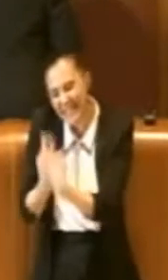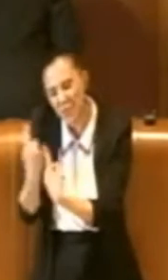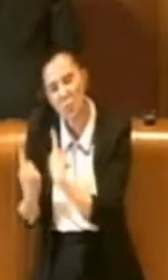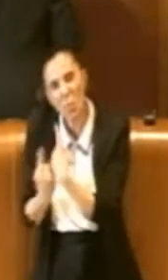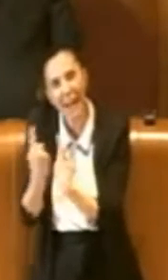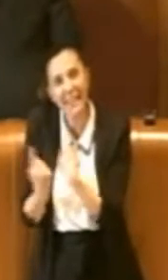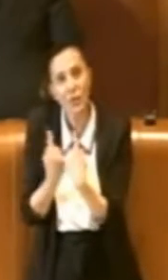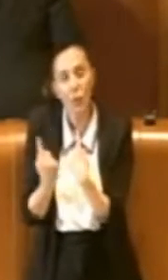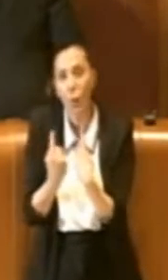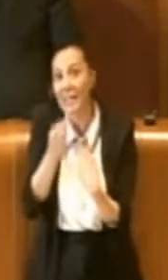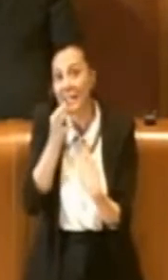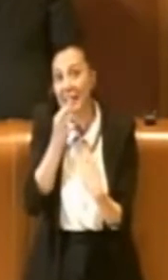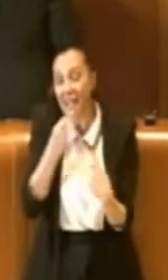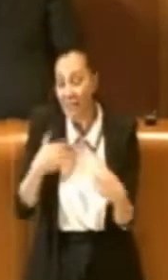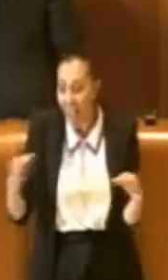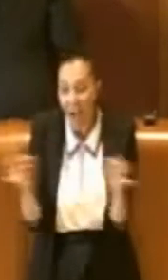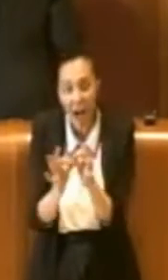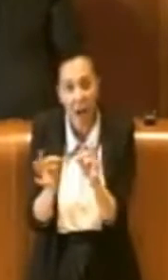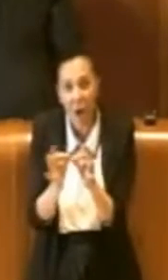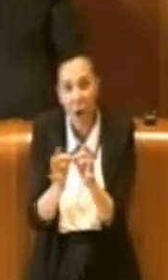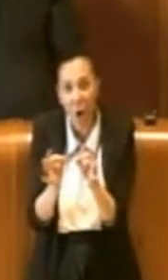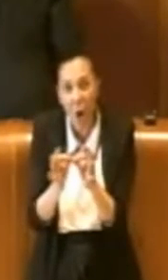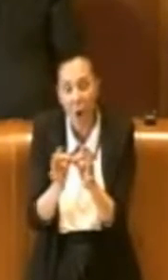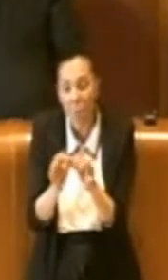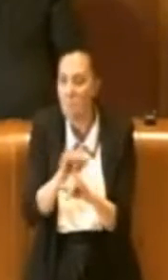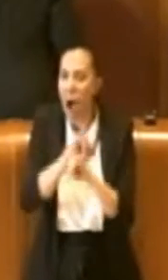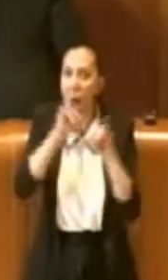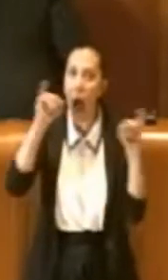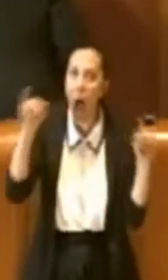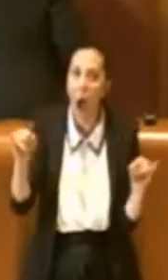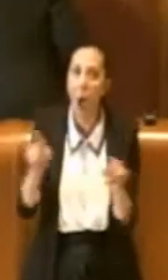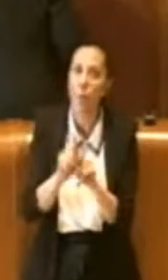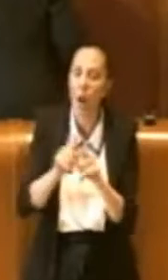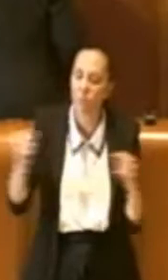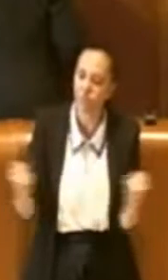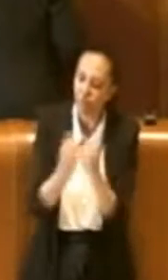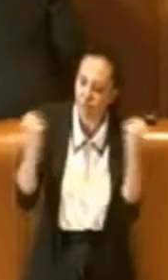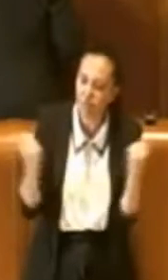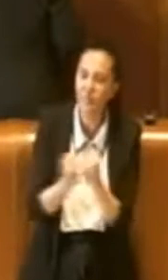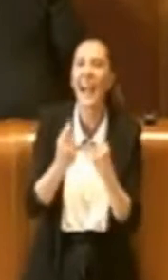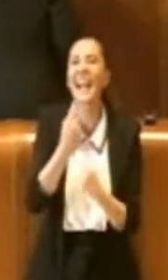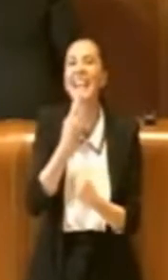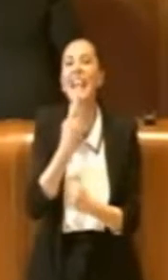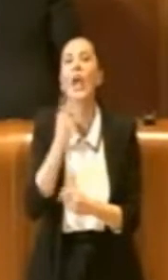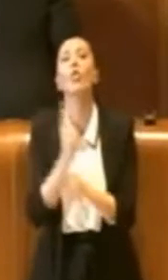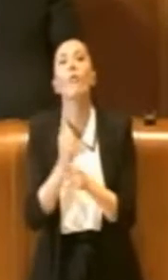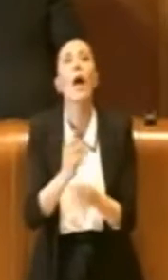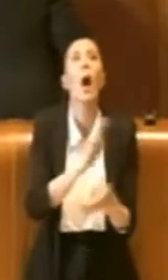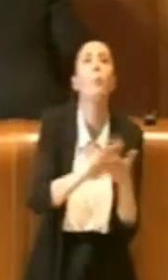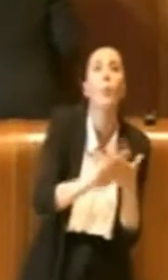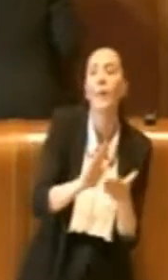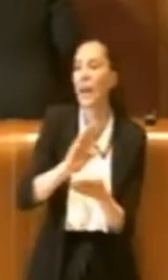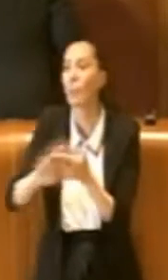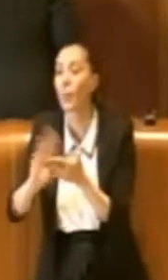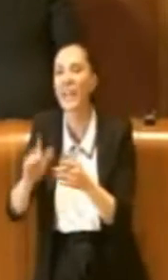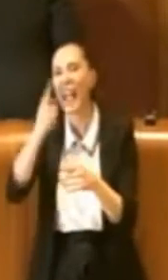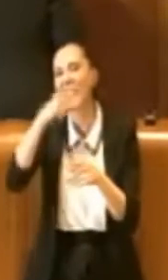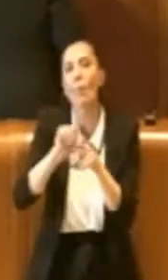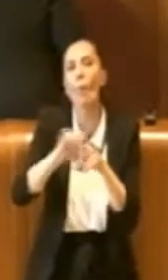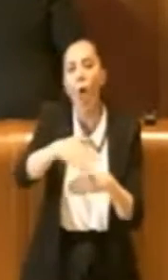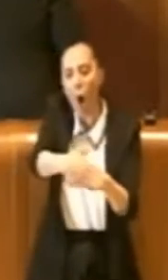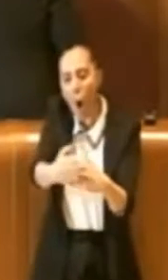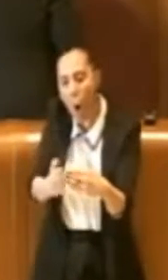si mettevano d'accordo bene su chi doveva pulire i vari spazi, delle volte c'erano i limiti di confine che